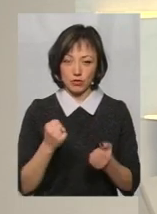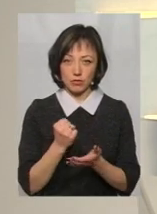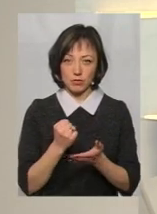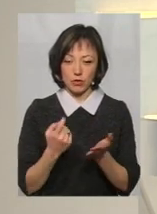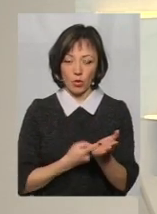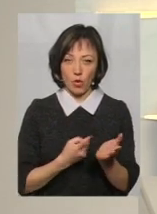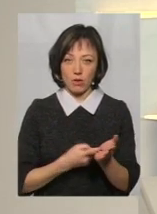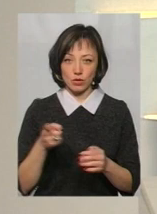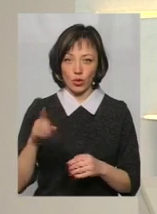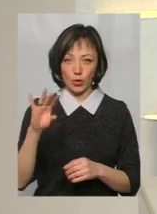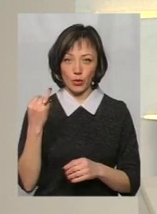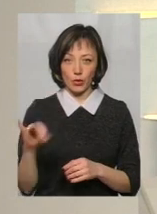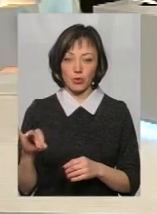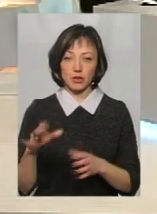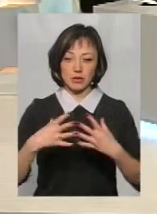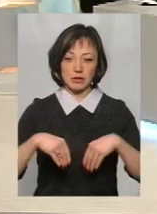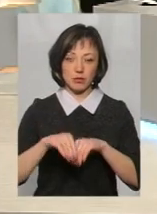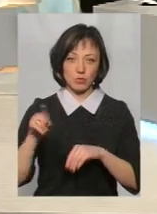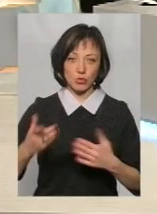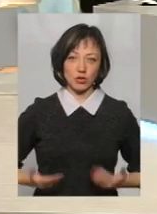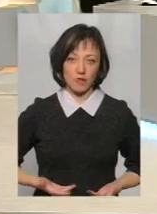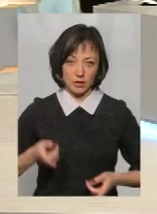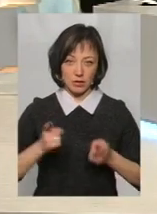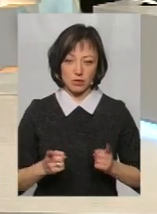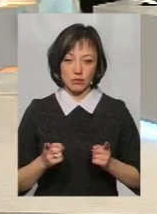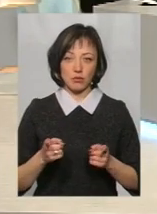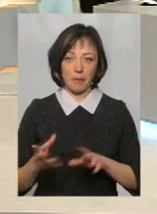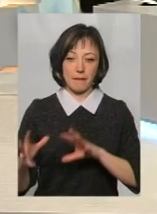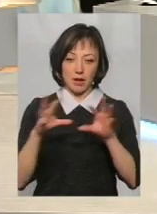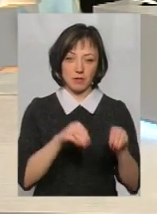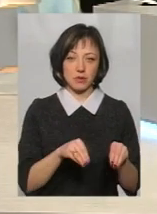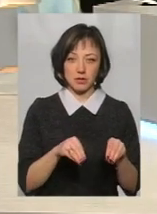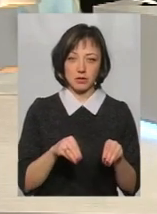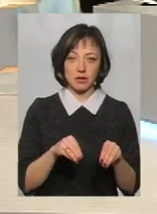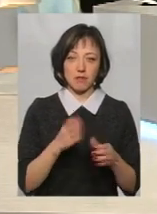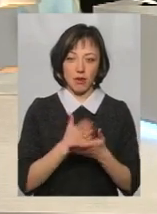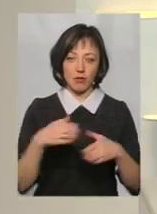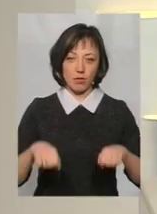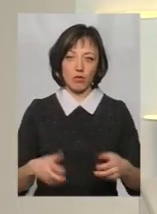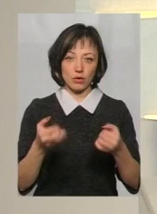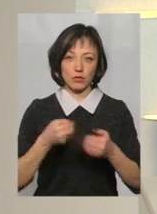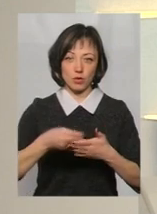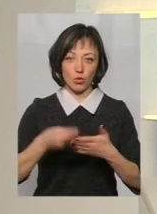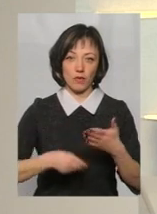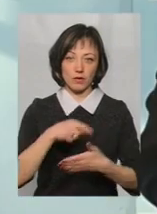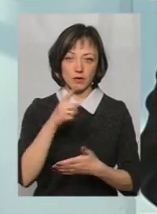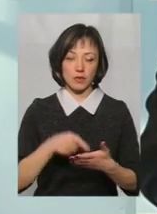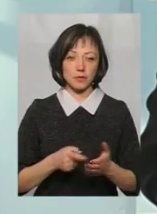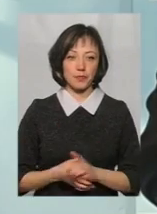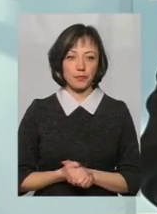доказом того, що от пан Юрій, його родина, вони дійсно переміщені особи і мають право отримати таку довідку?